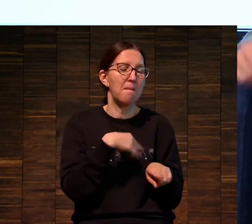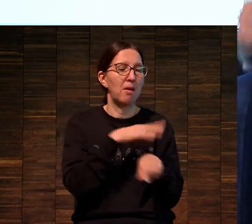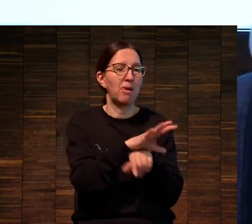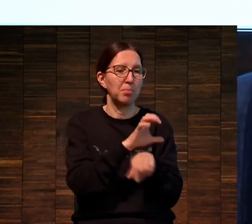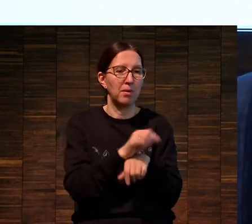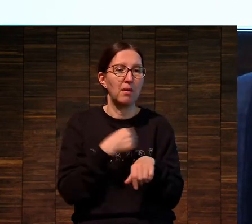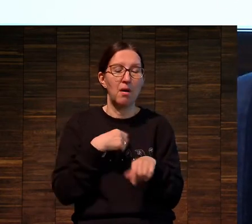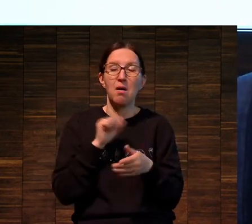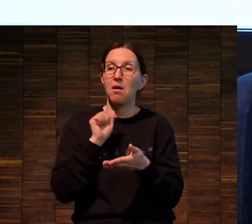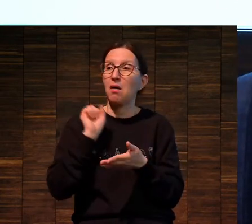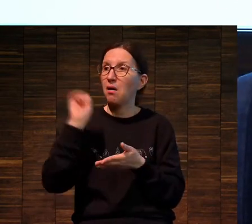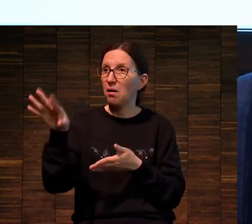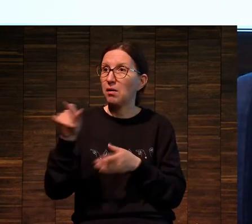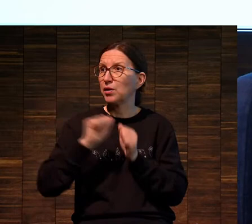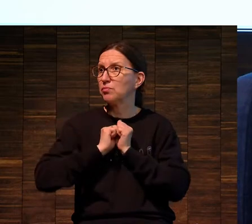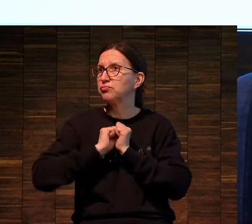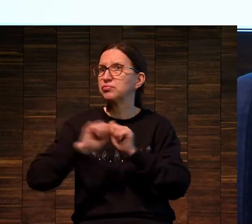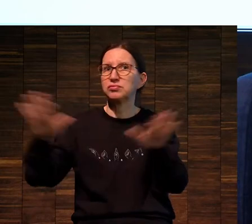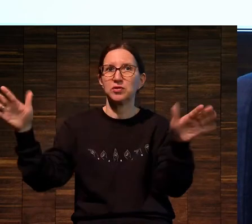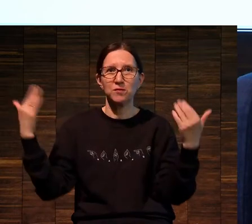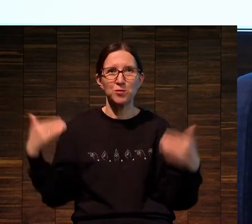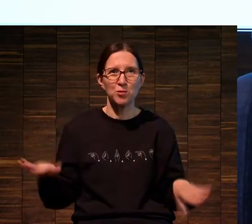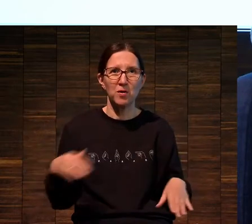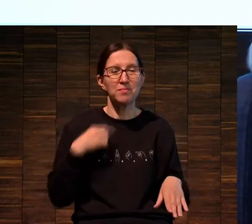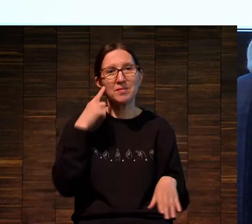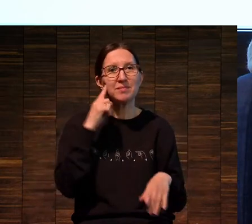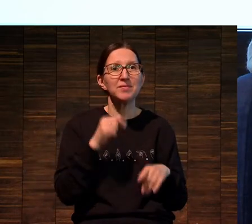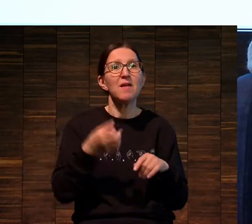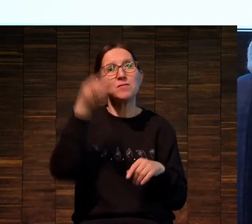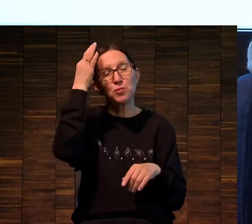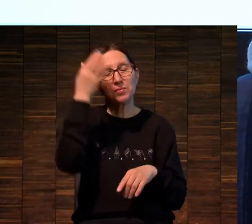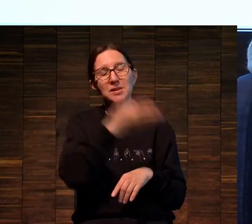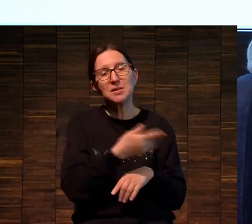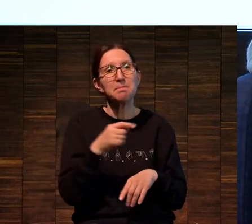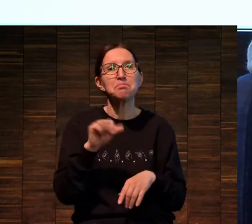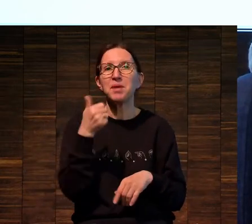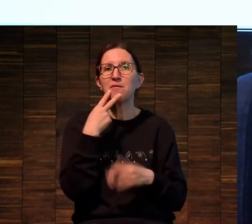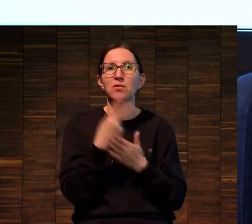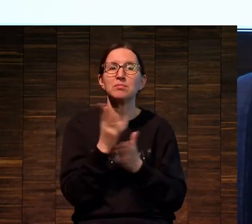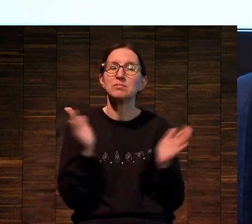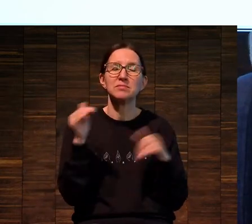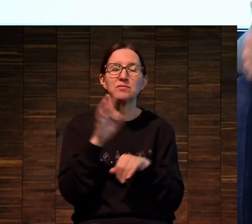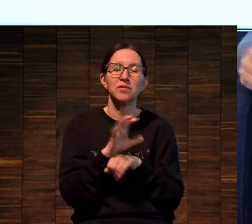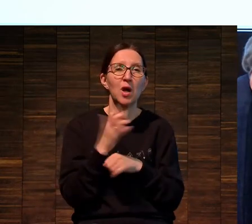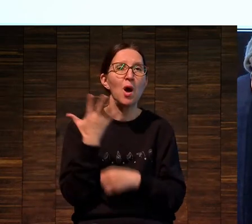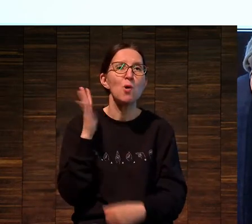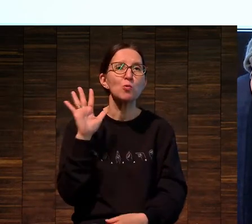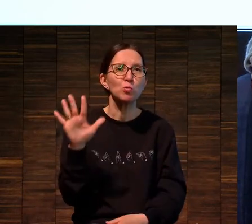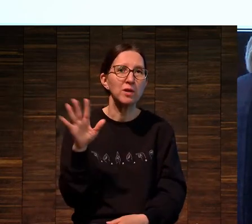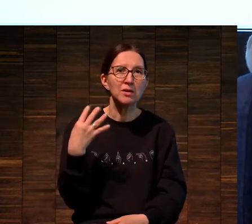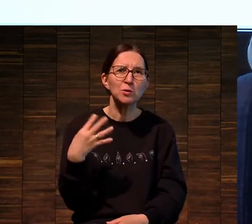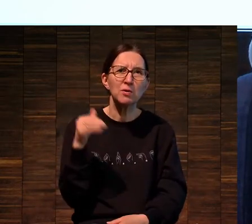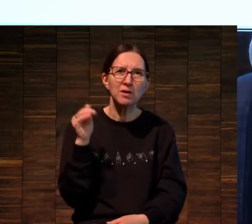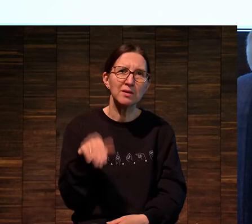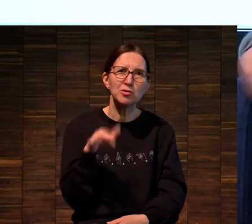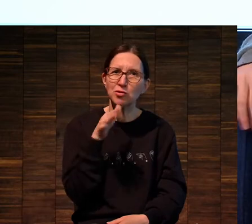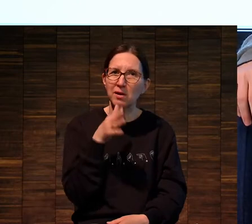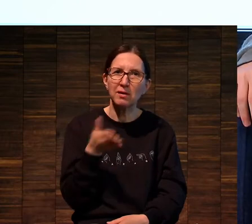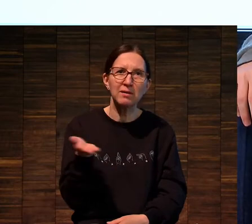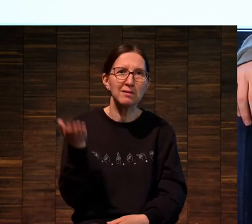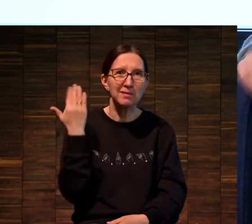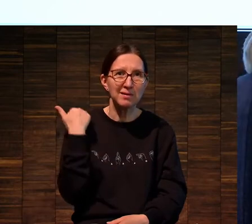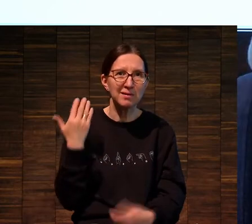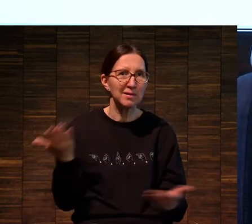И то же самое вот с этими руками. То, с чего я начал 40 тысяч лет до нашей эры, это же про это же. Поэтому тут